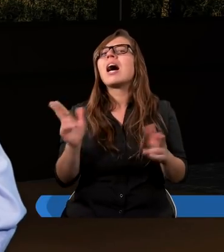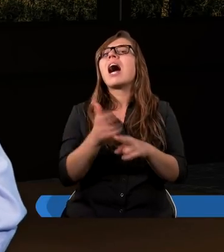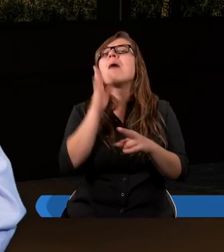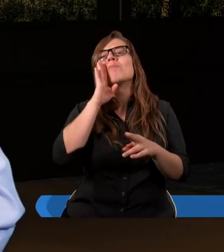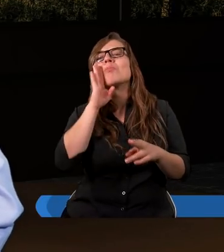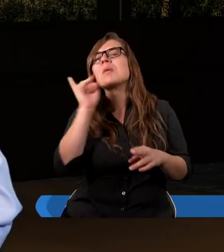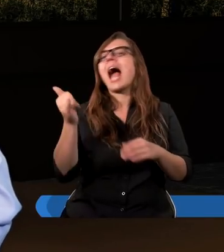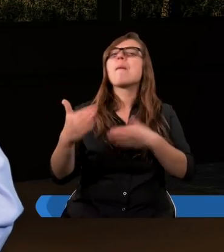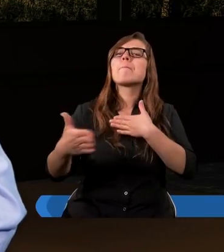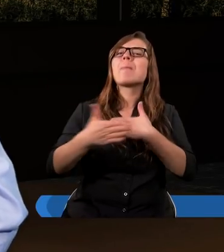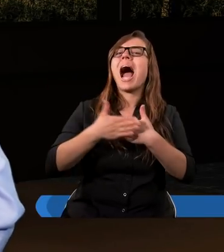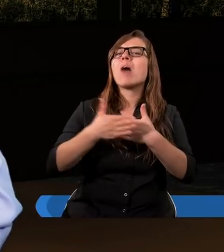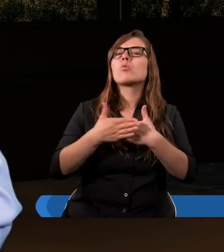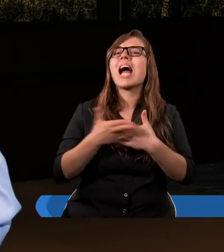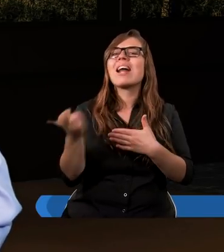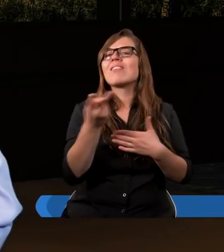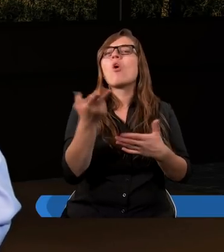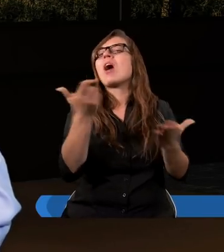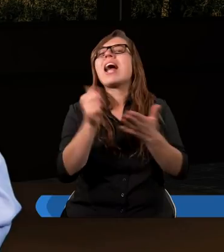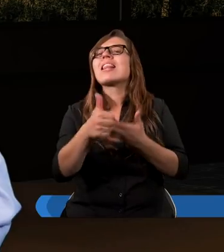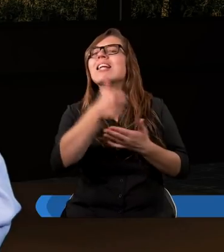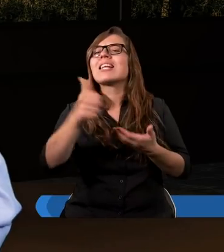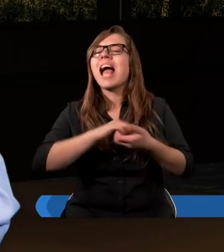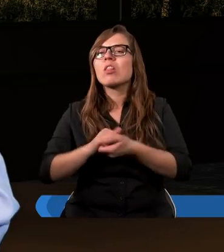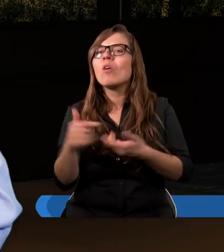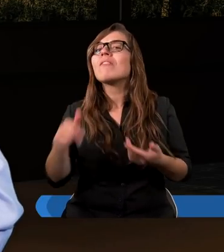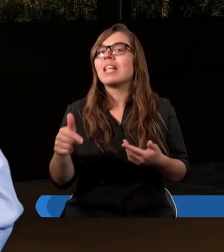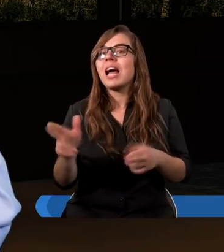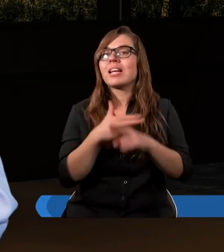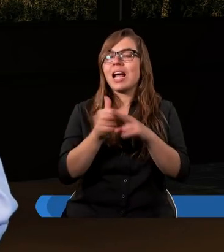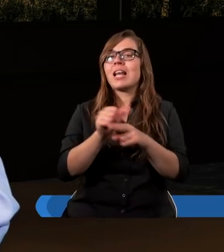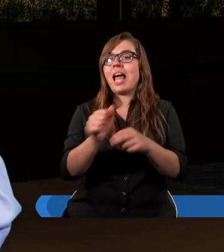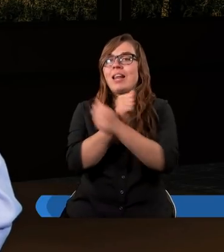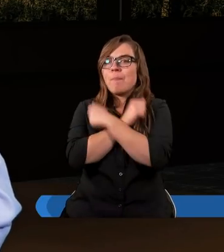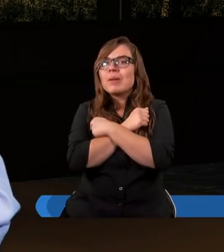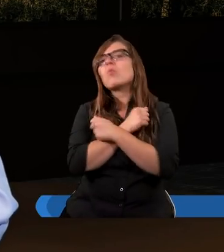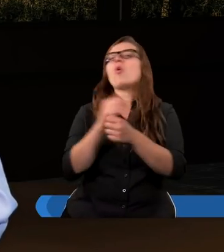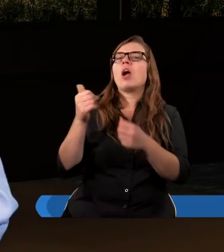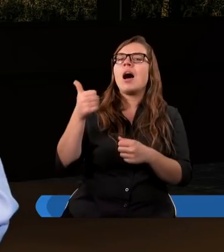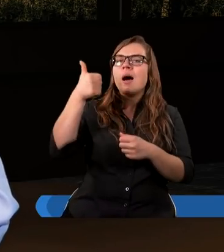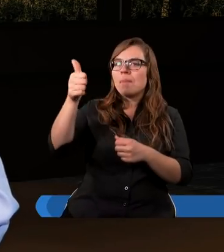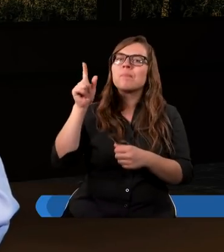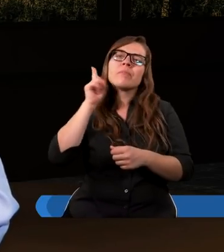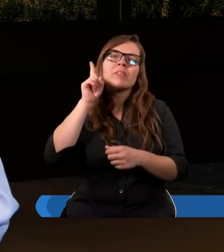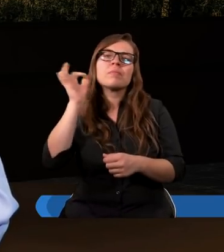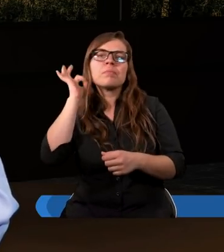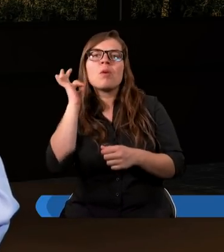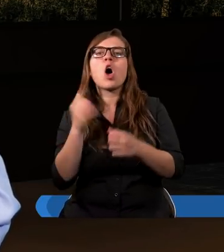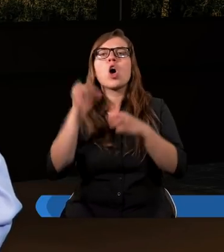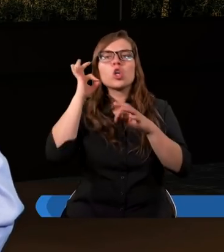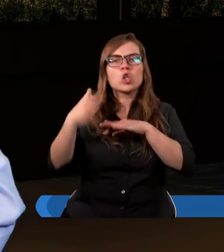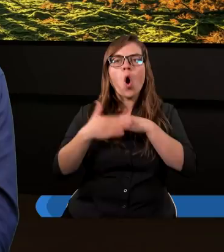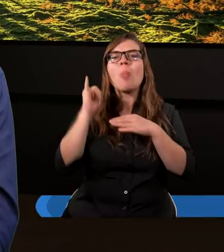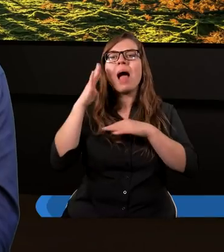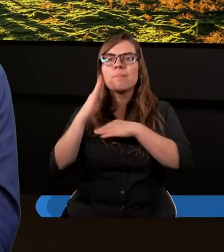małżeństwie jedność. No wtedy, kiedy jest miłość. Kiedy się wzajemnie miłują, kochają